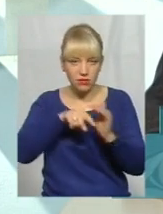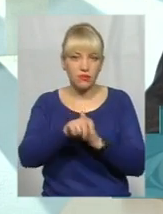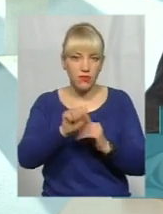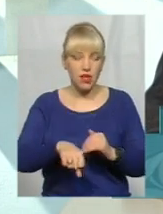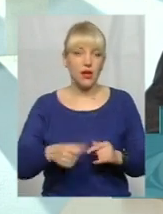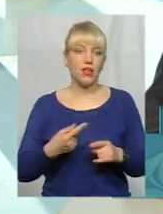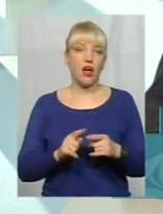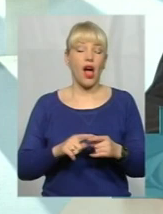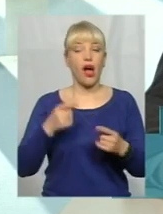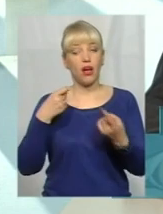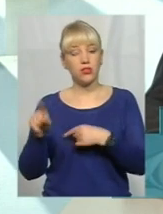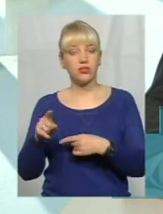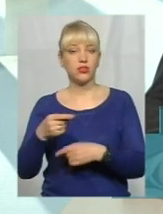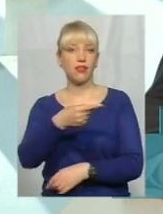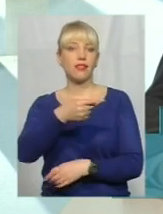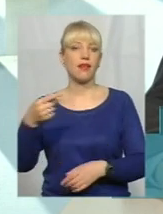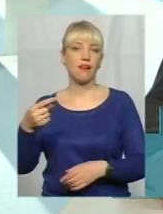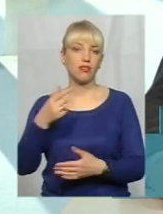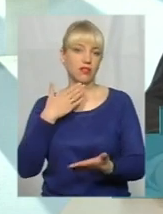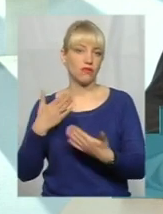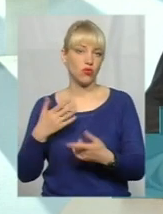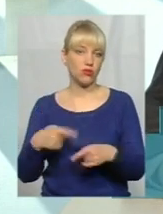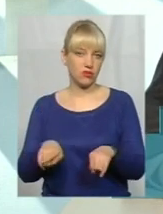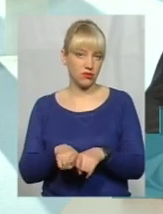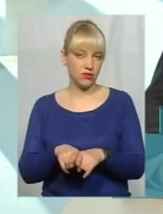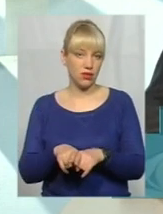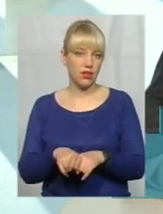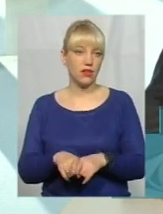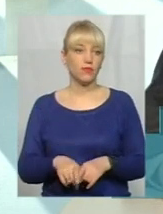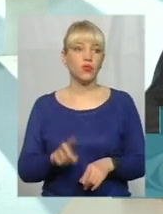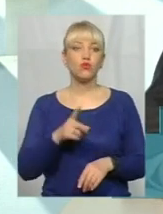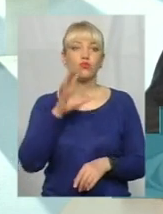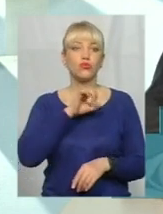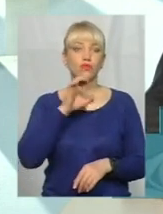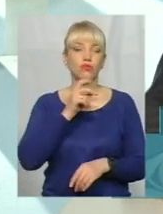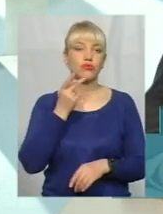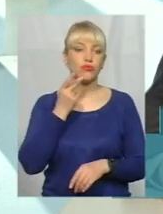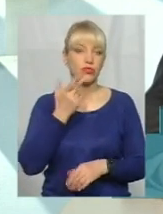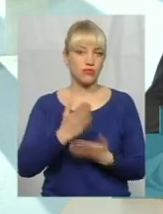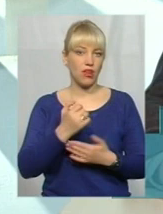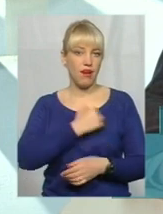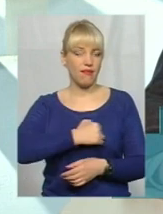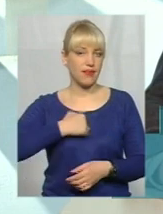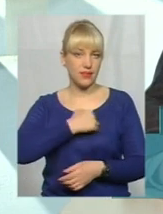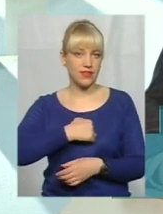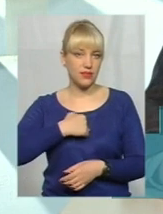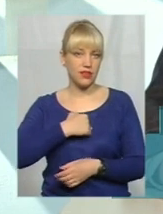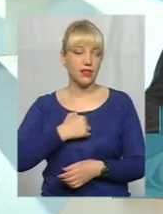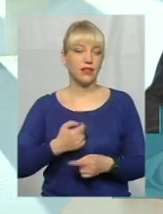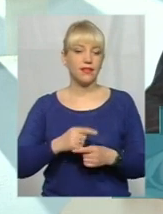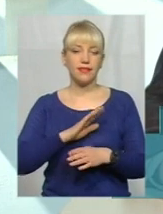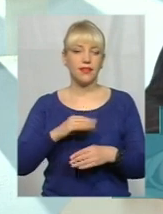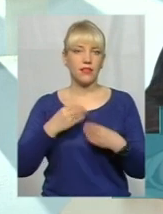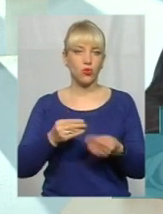тому що ці собаки, вони постійно, не постійно, а дуже часто проявляють агресію, не дають